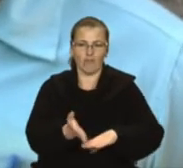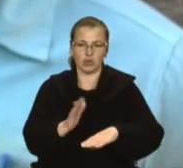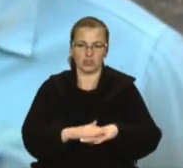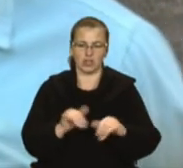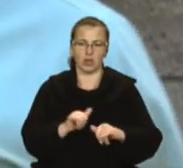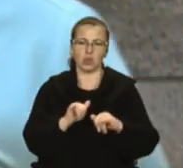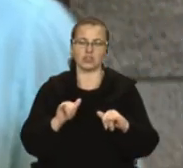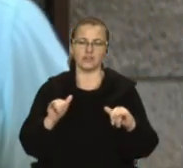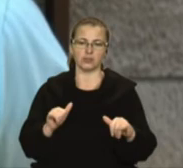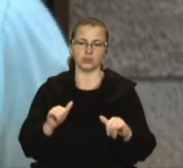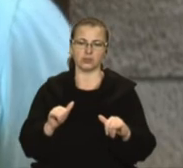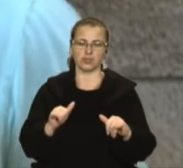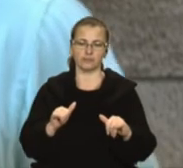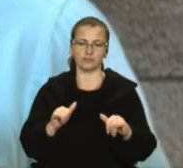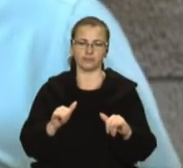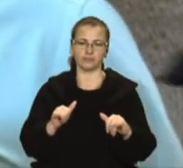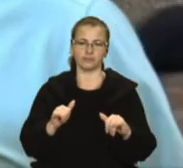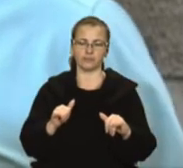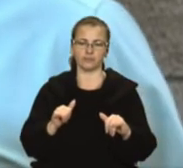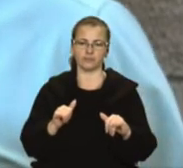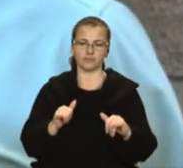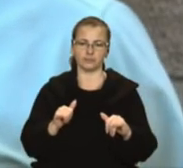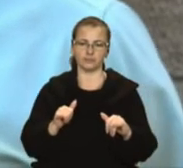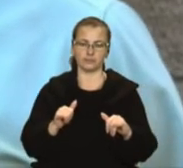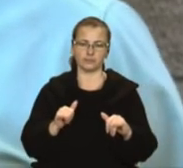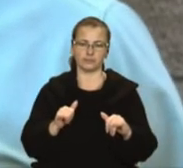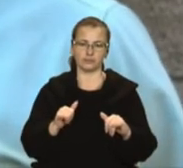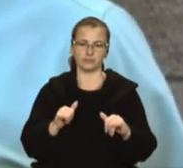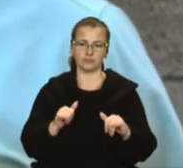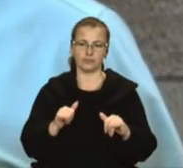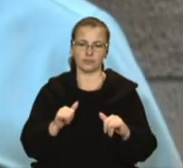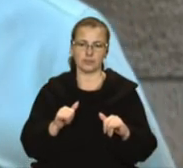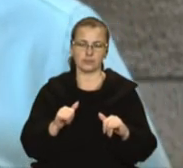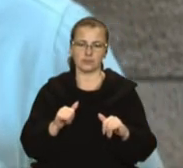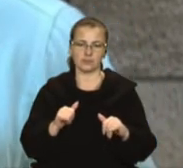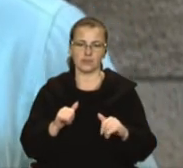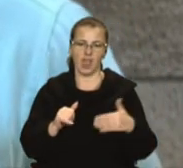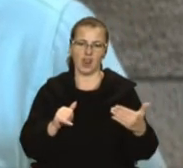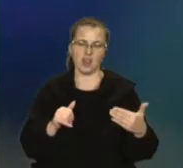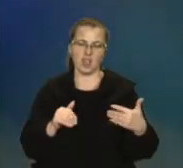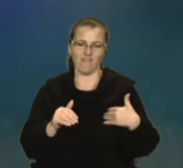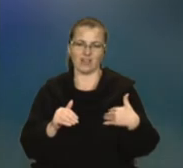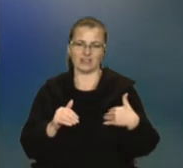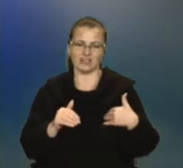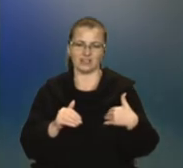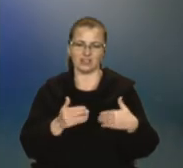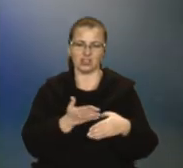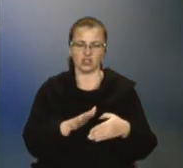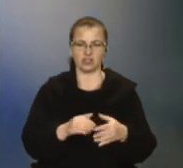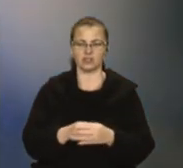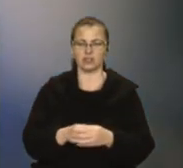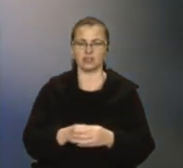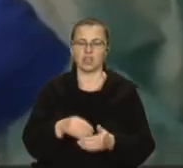розширилося ліве передсердя пацієнт. Жінці провели